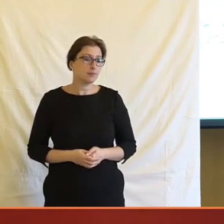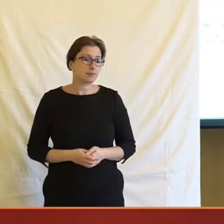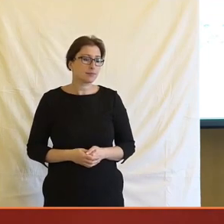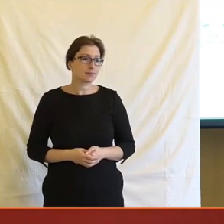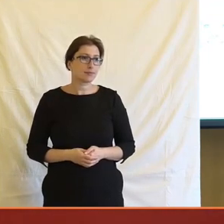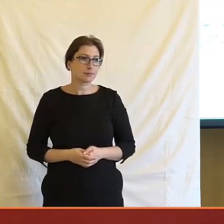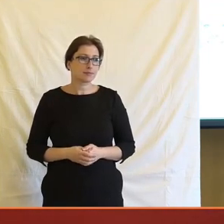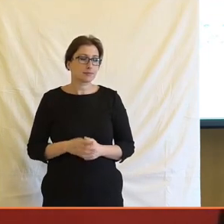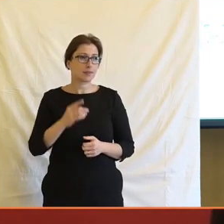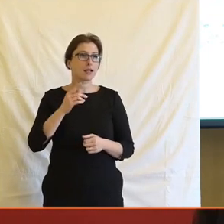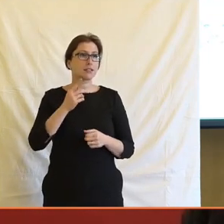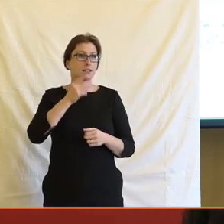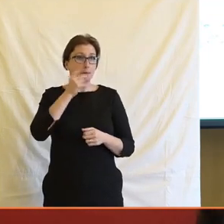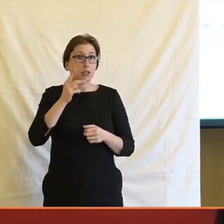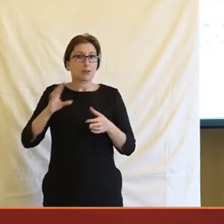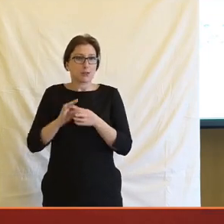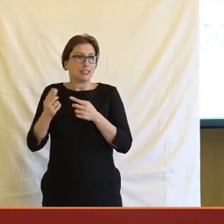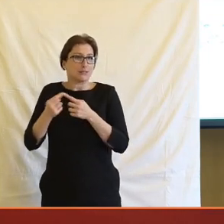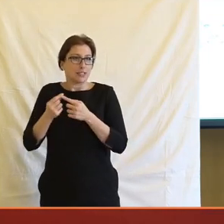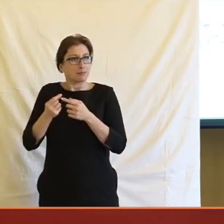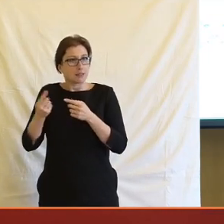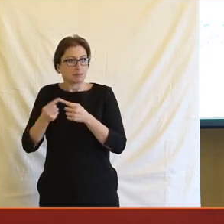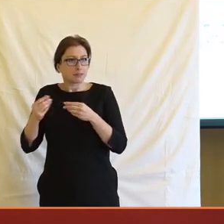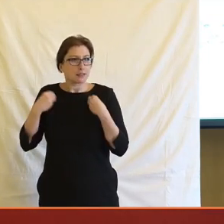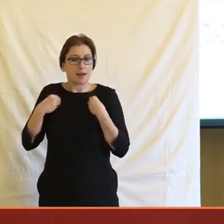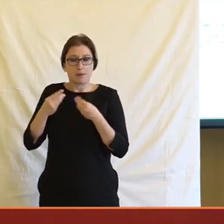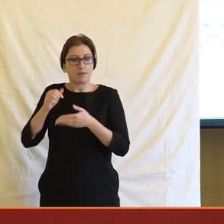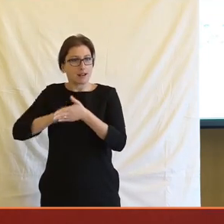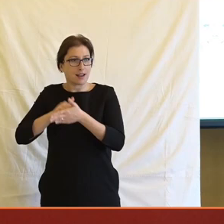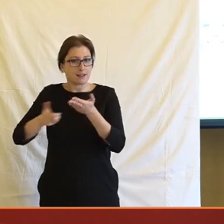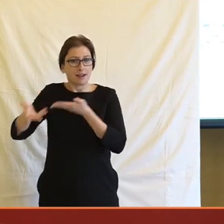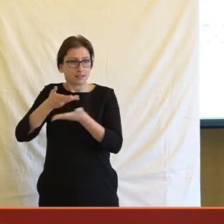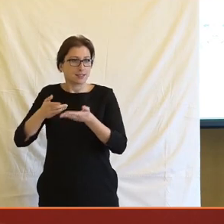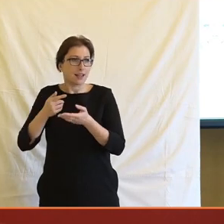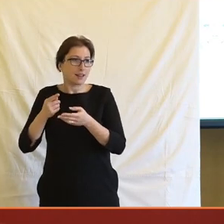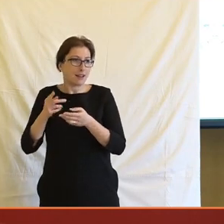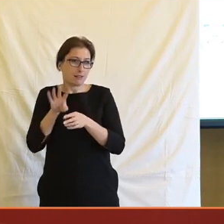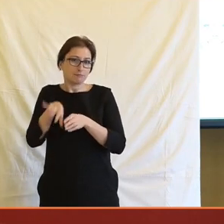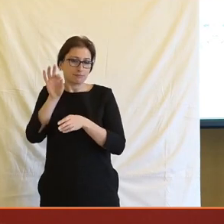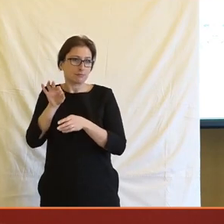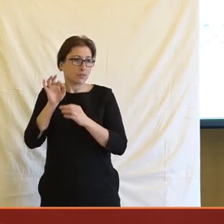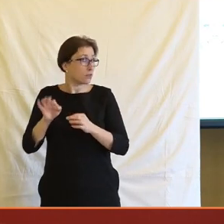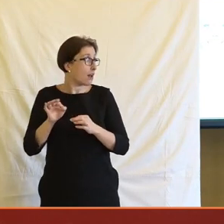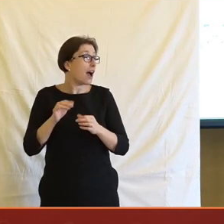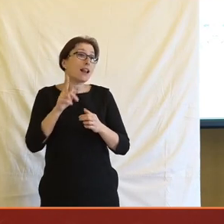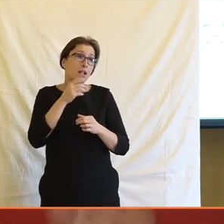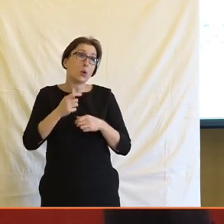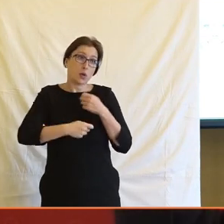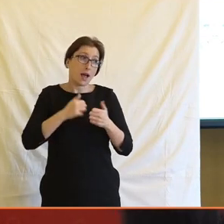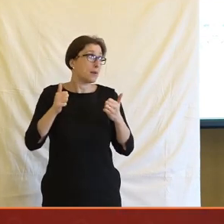Tak samozřejmě, že to byla kratochvíle v redakci, to o jako netřeba pochybovat. Pravděpodobně to teď použijeme zase,